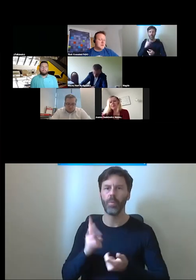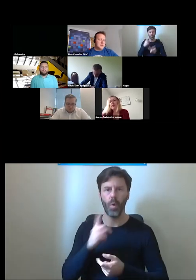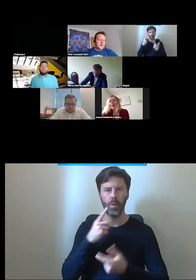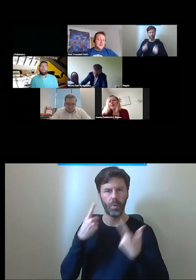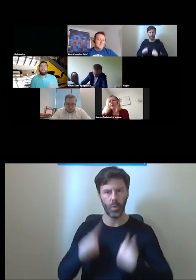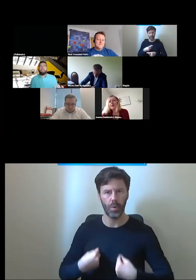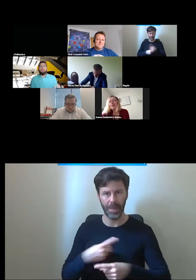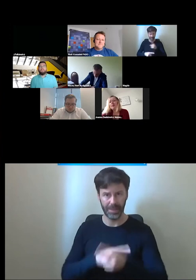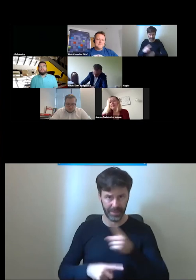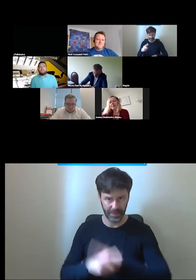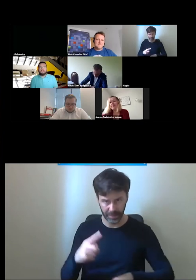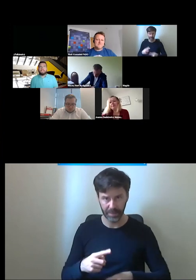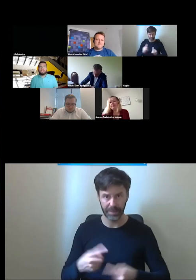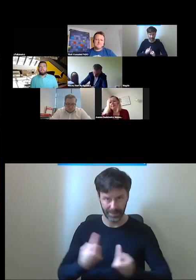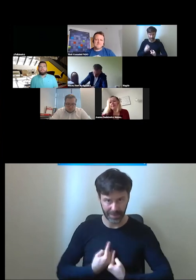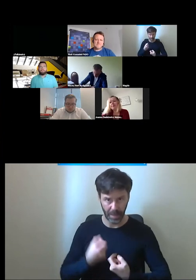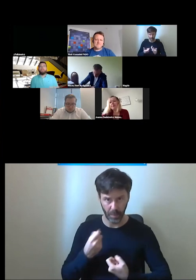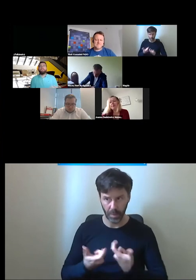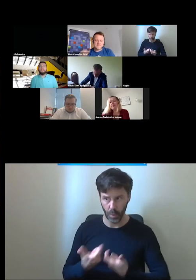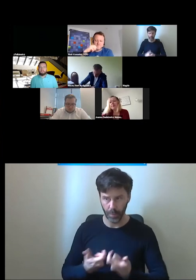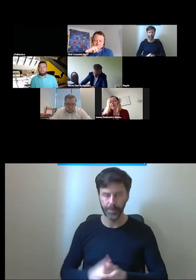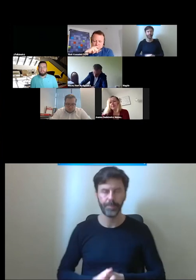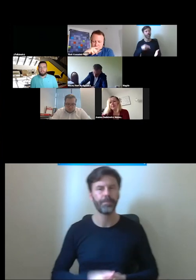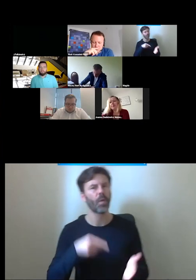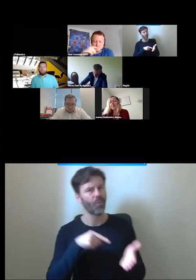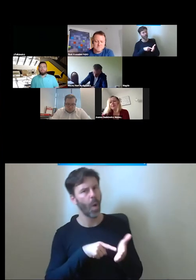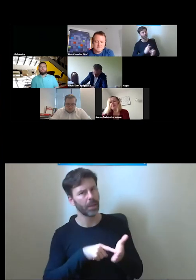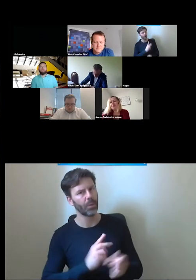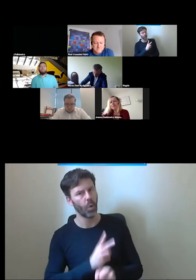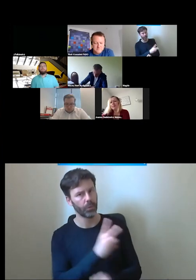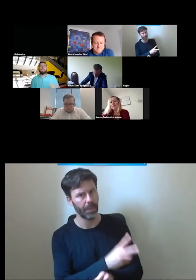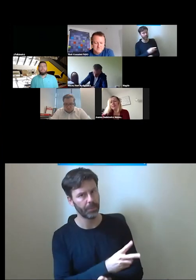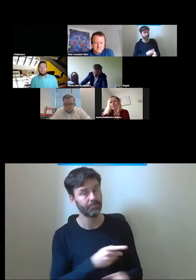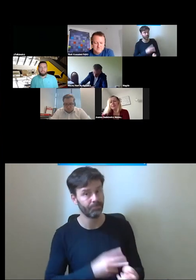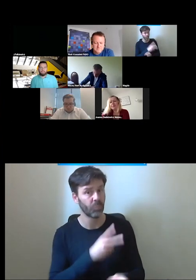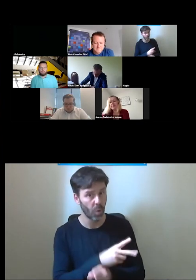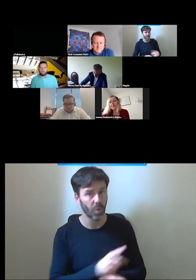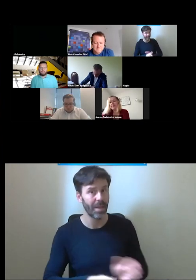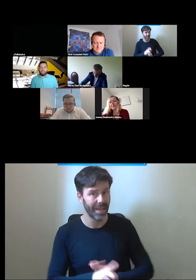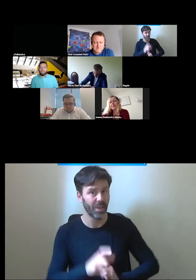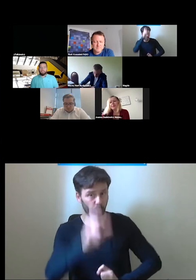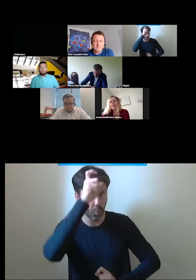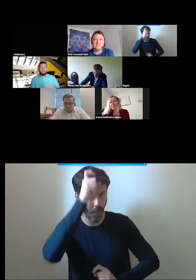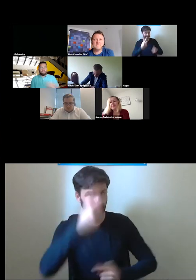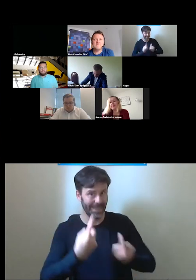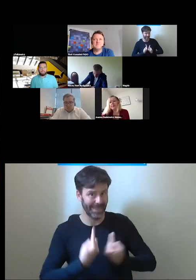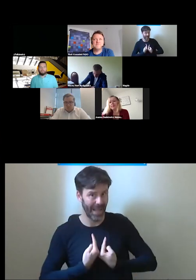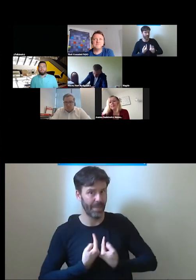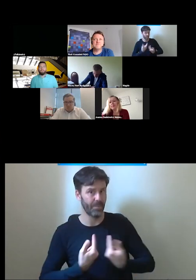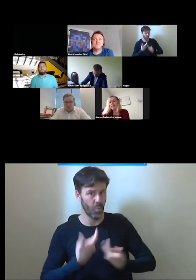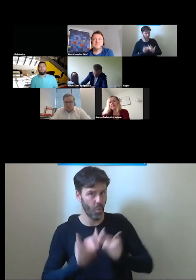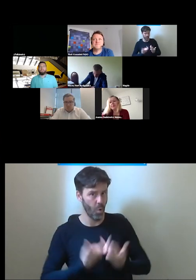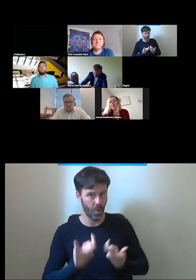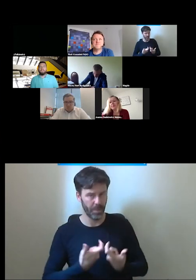można powiedzieć że ta dostępność po to jest tak żeby człowiek był jak najbardziej samodzielny i to bez względu na